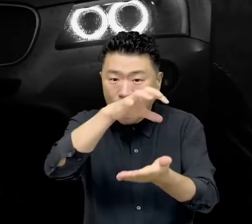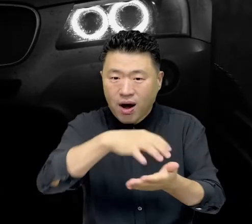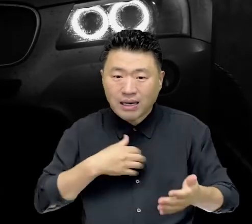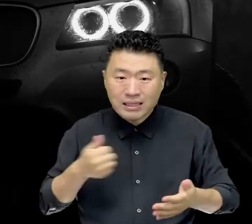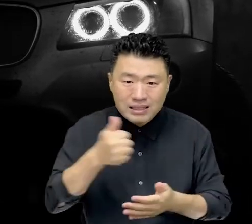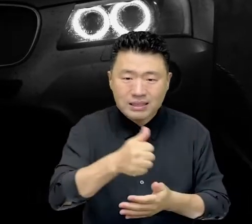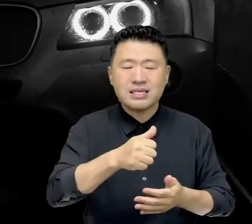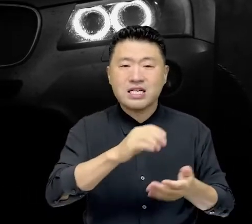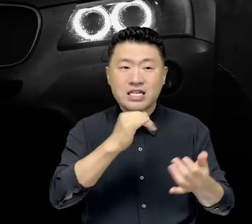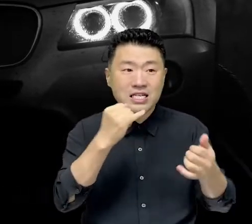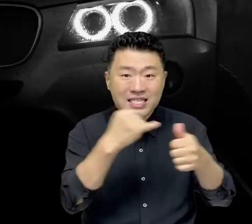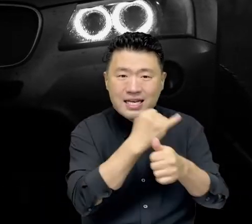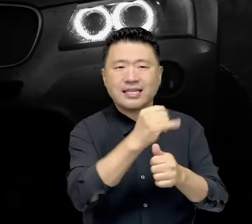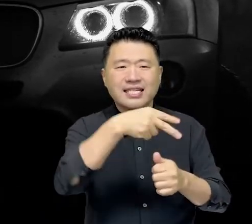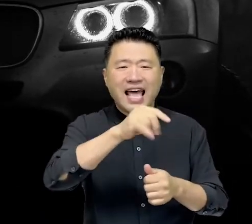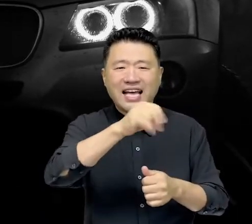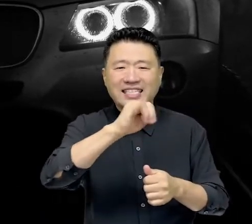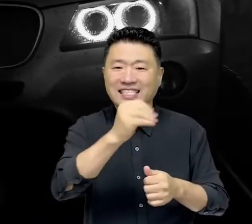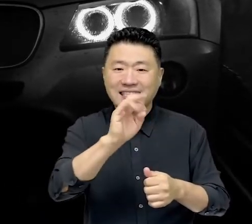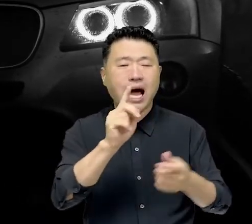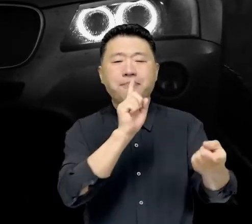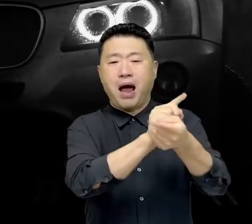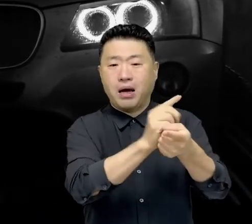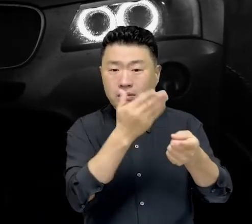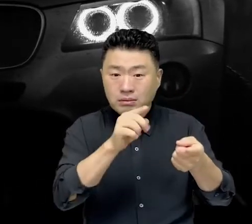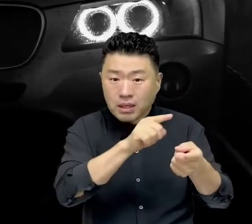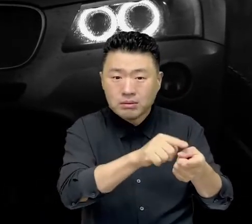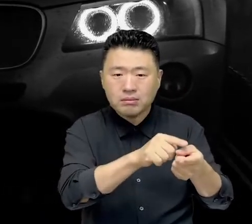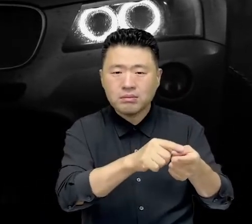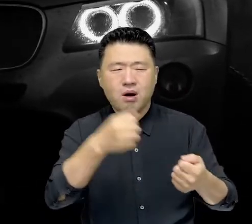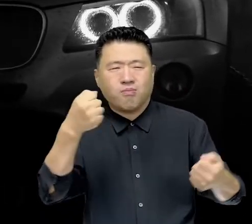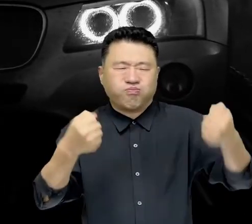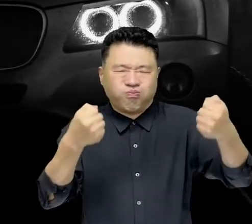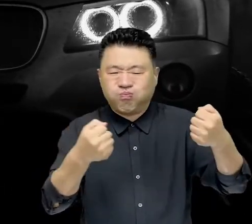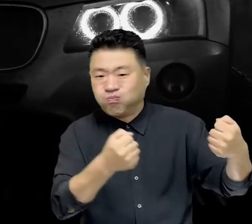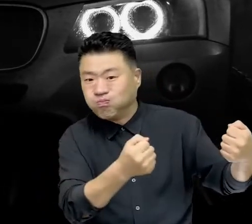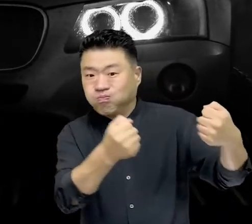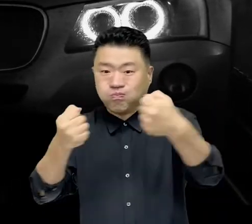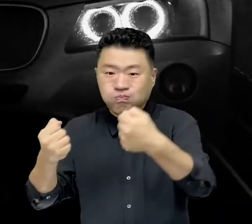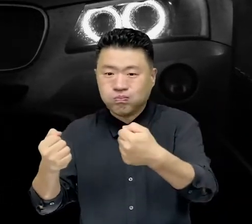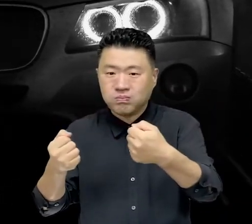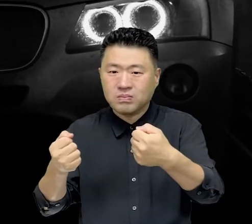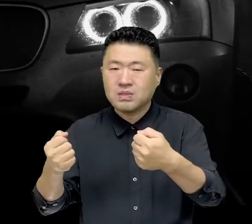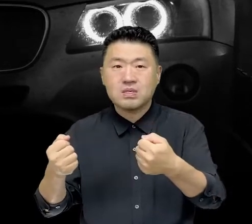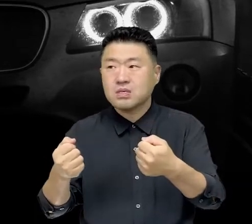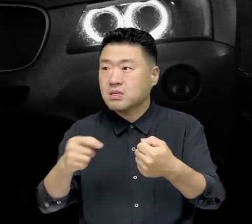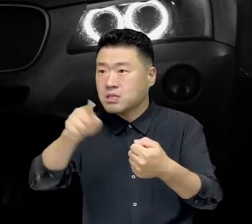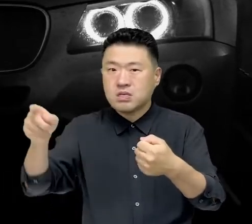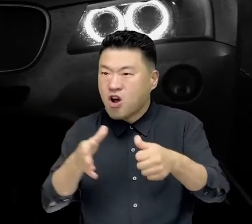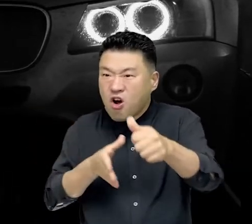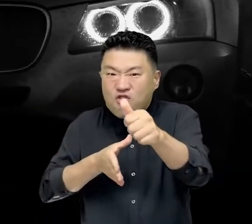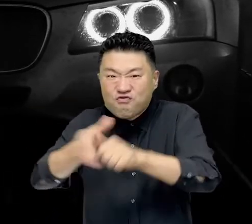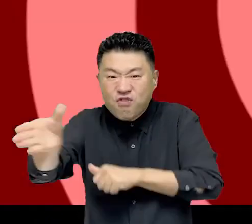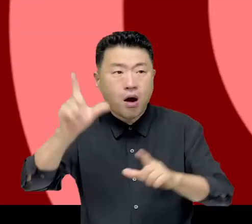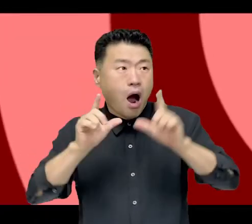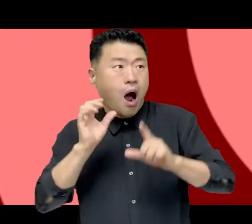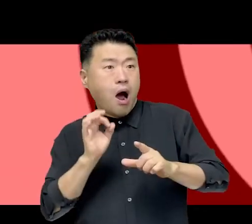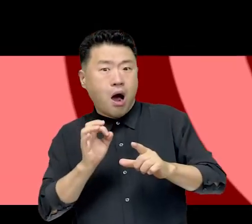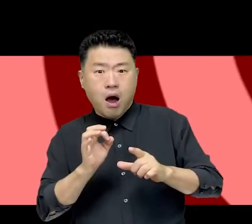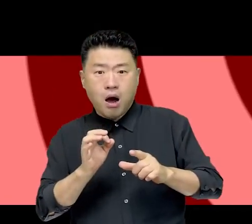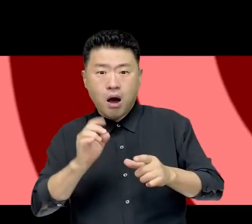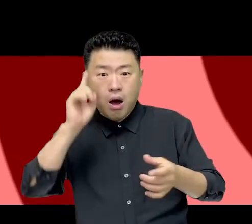주차 구역에서 여자친구 세실리아를 만났지만 세실리아는 SUV를 몰아 나와 두 남자를 죽이려 했다